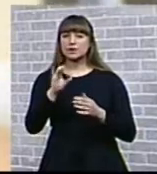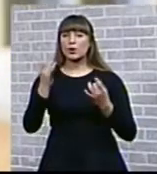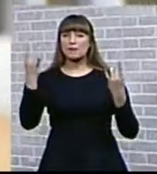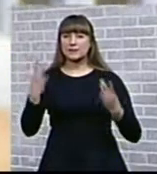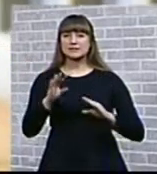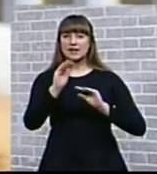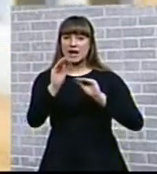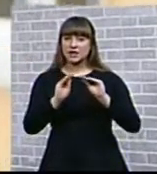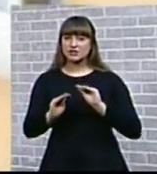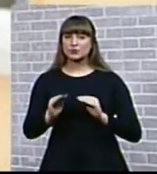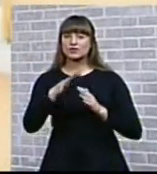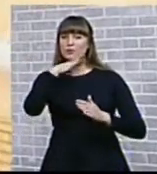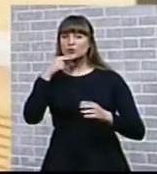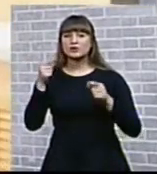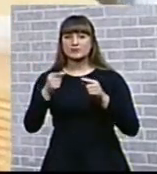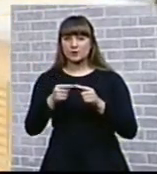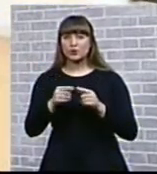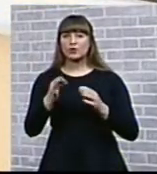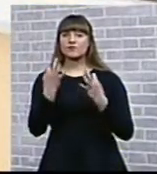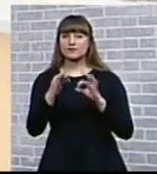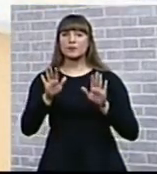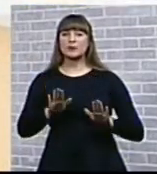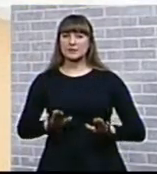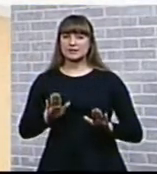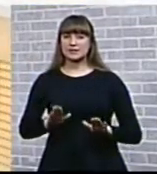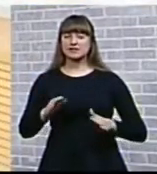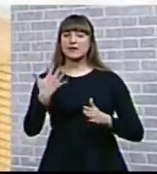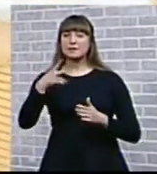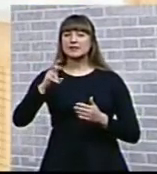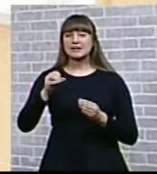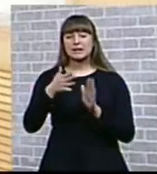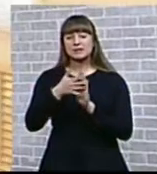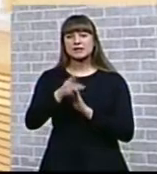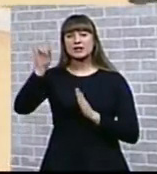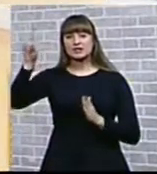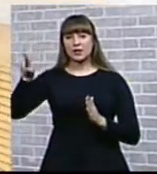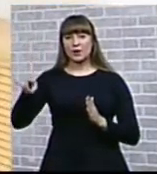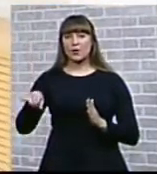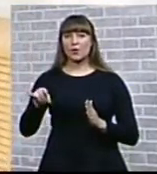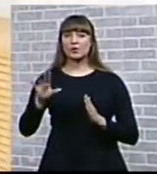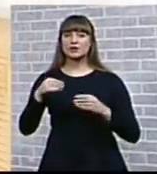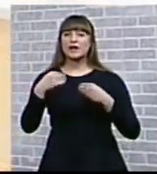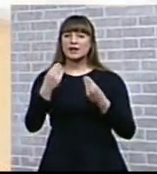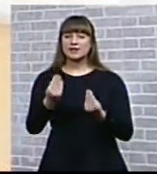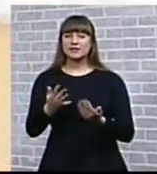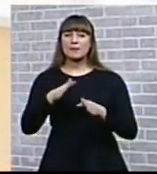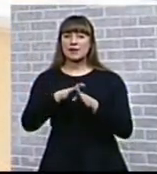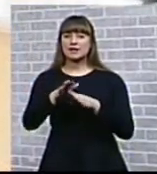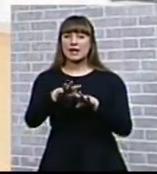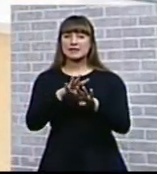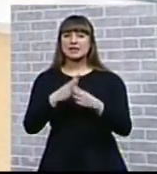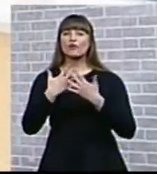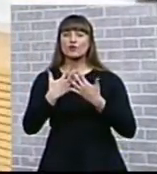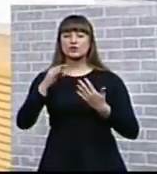конструкциях, во множестве острых углов и, конечно, в свободном пространстве. 50 лет прозрачные окна по задумке Щуко и Гельфрейха наполняли залы театра